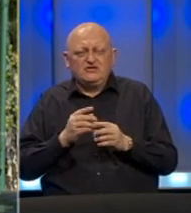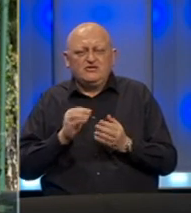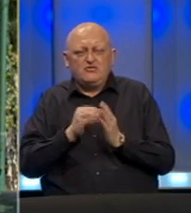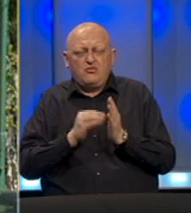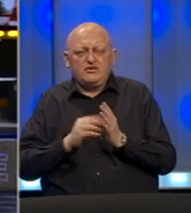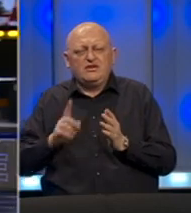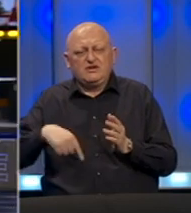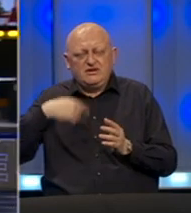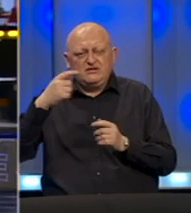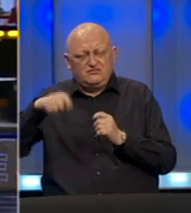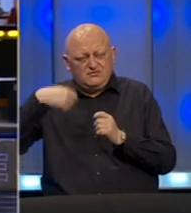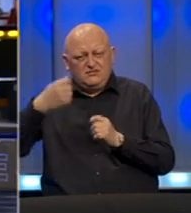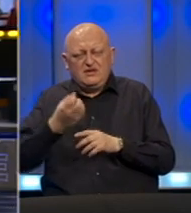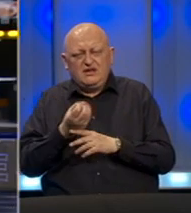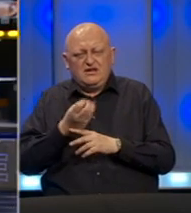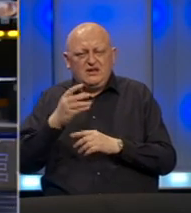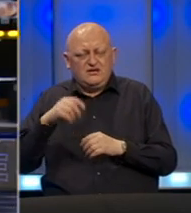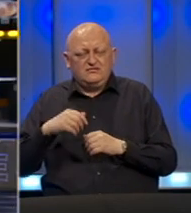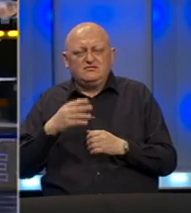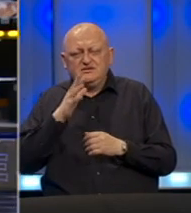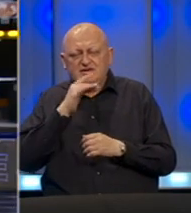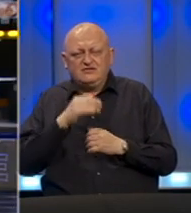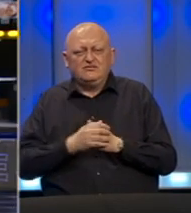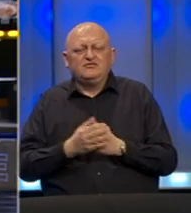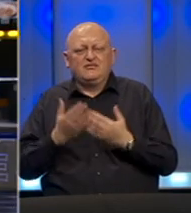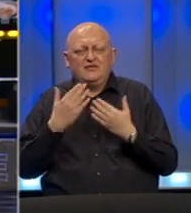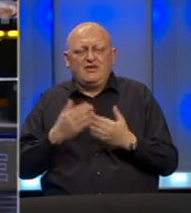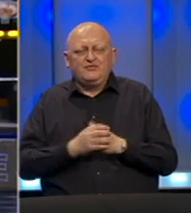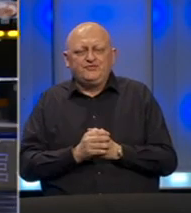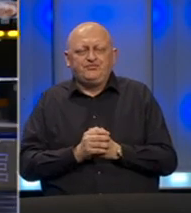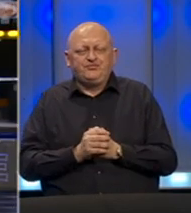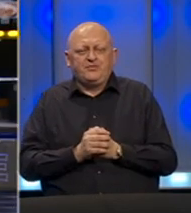podatak u našim narednim informativnim emisijama. Sarajevo. Hvala, Amire.